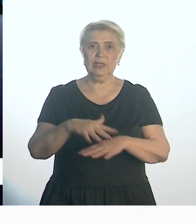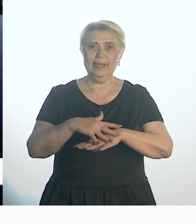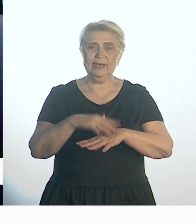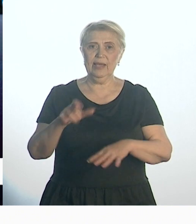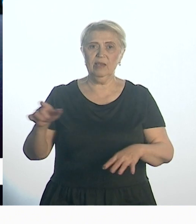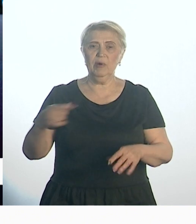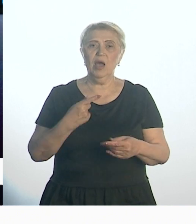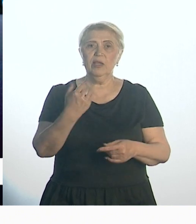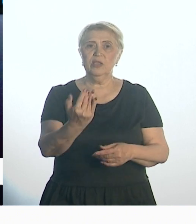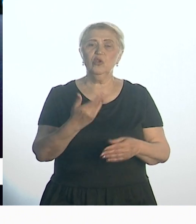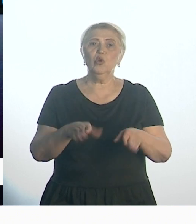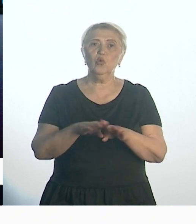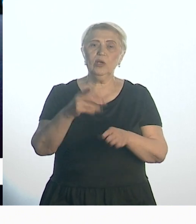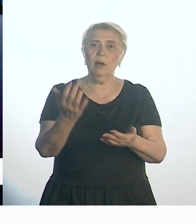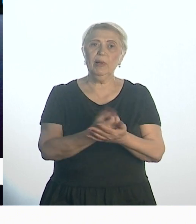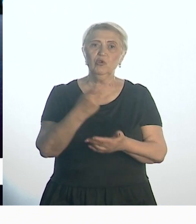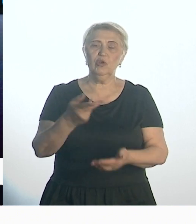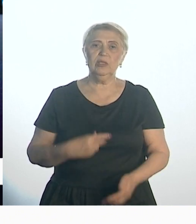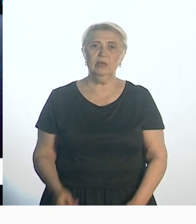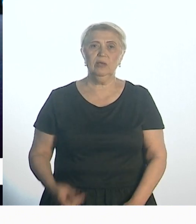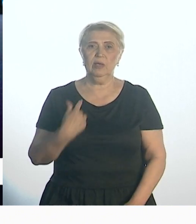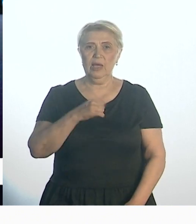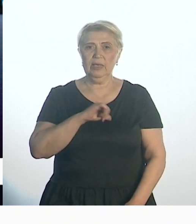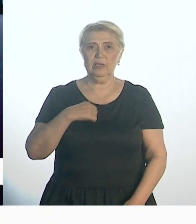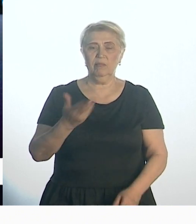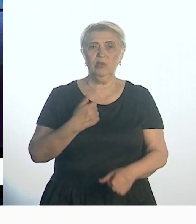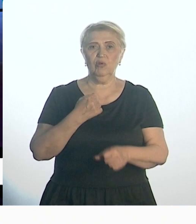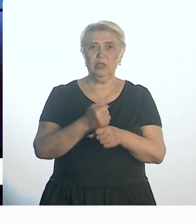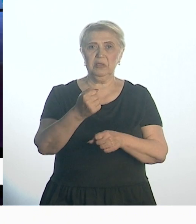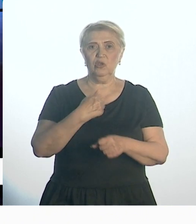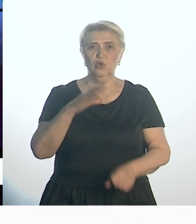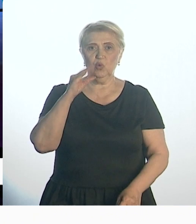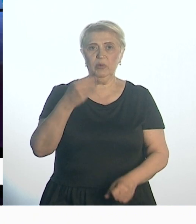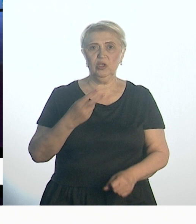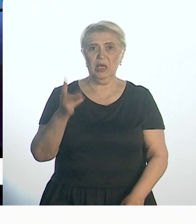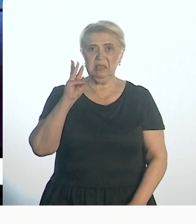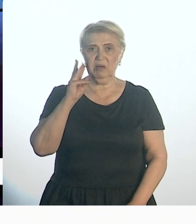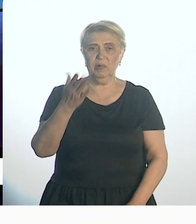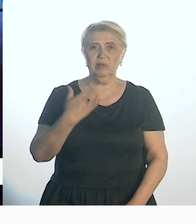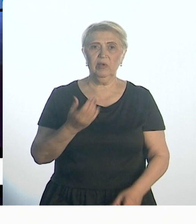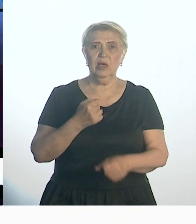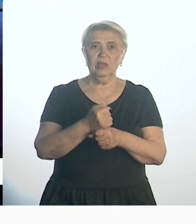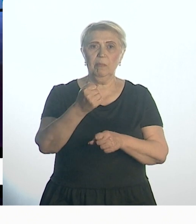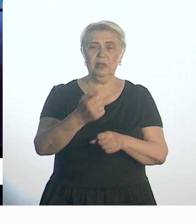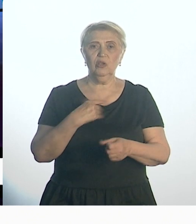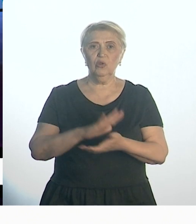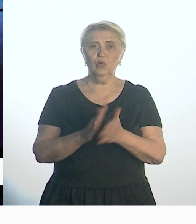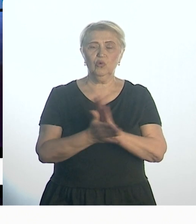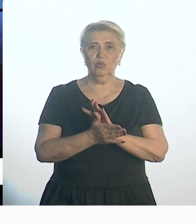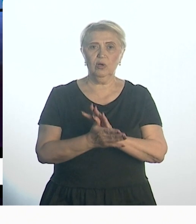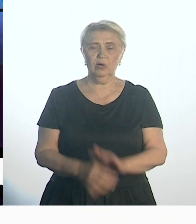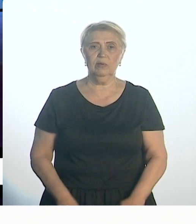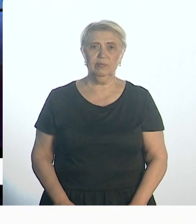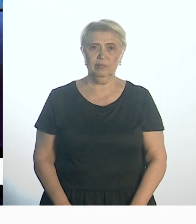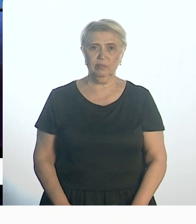получают средства муниципалитета, они сами достаточно успешно зарабатывают на дополнительных в грантах, все